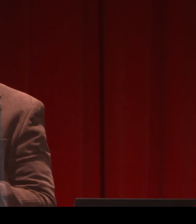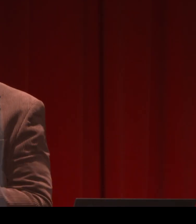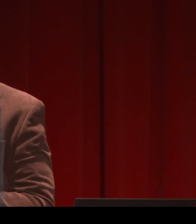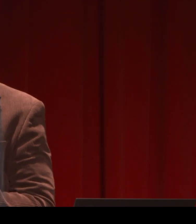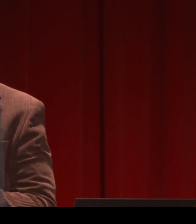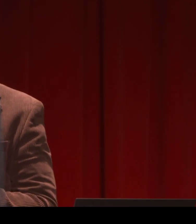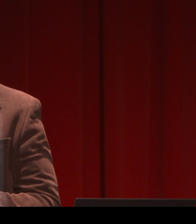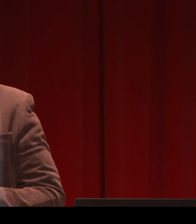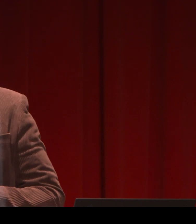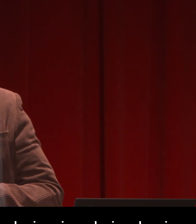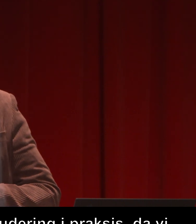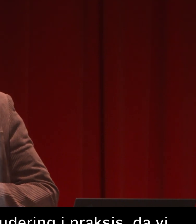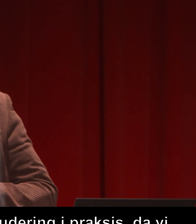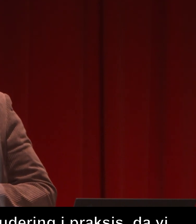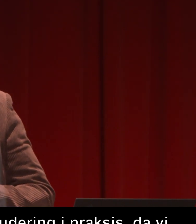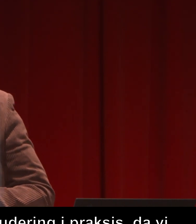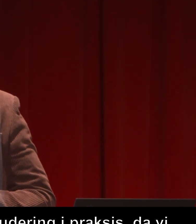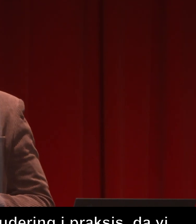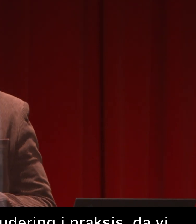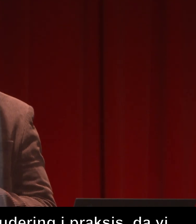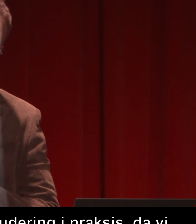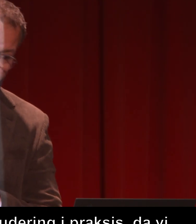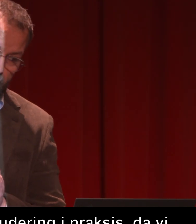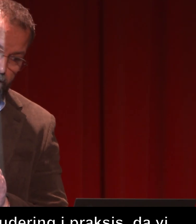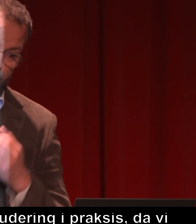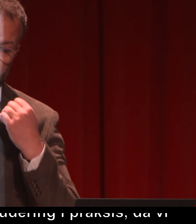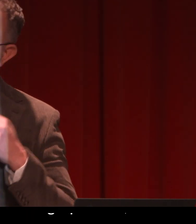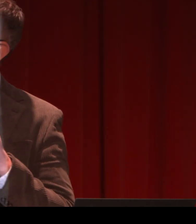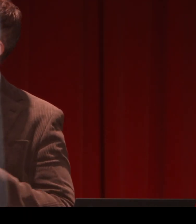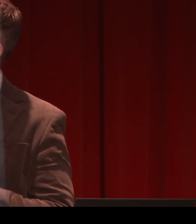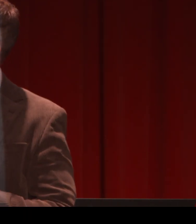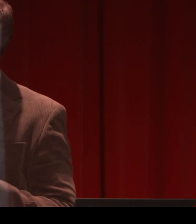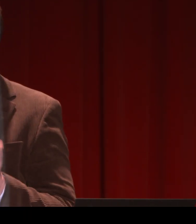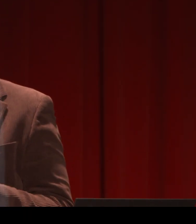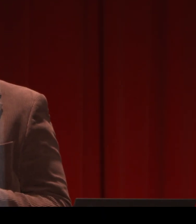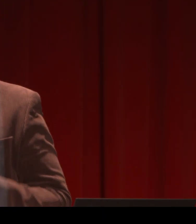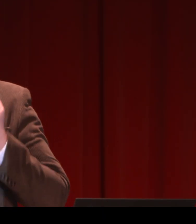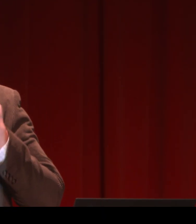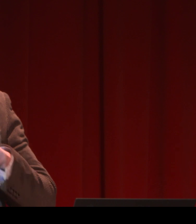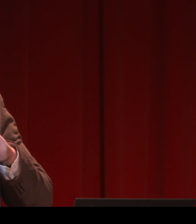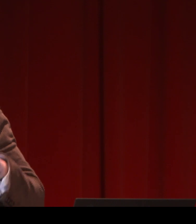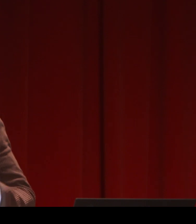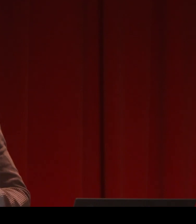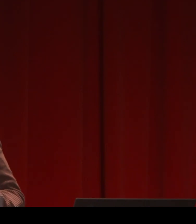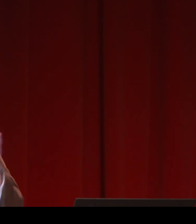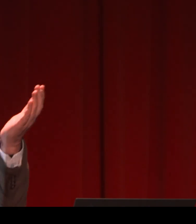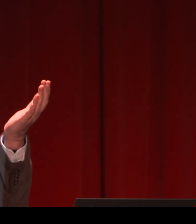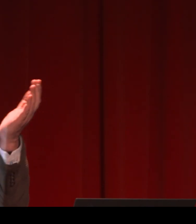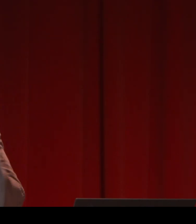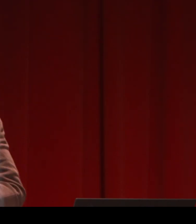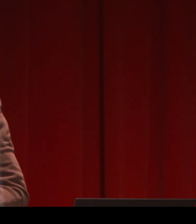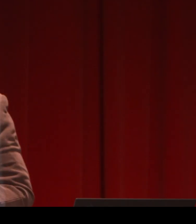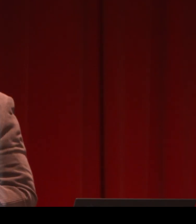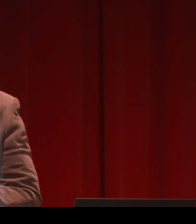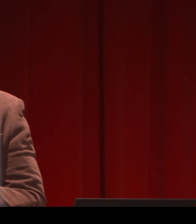Verdens letteste prosjekt. Det var en god idé. Damm ga oss støtte. Utdanningsministeren sa ja, og